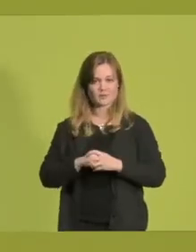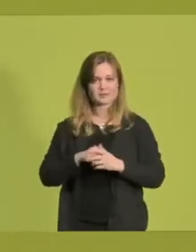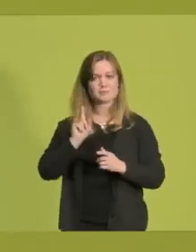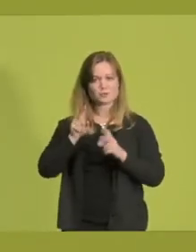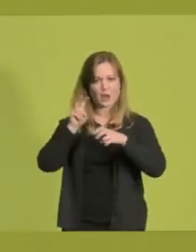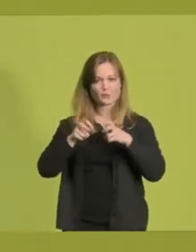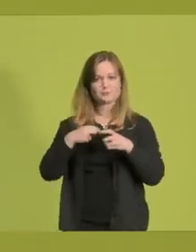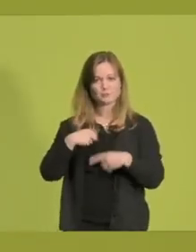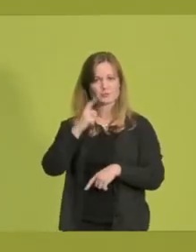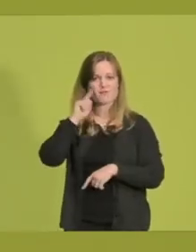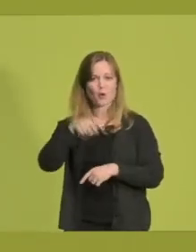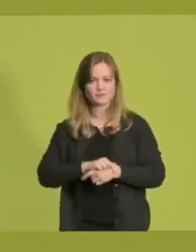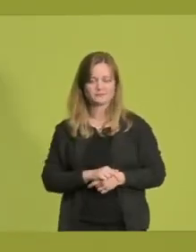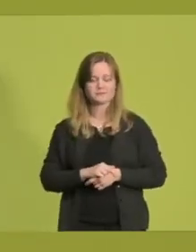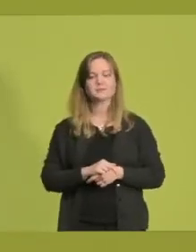nur wollen.